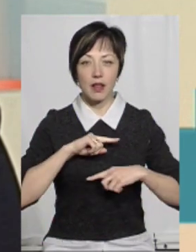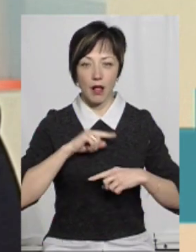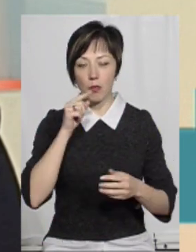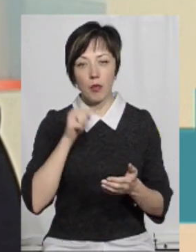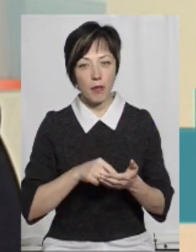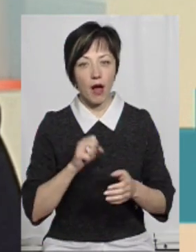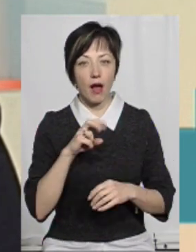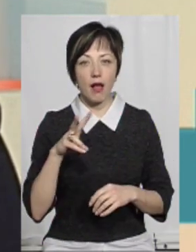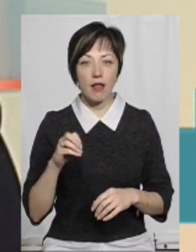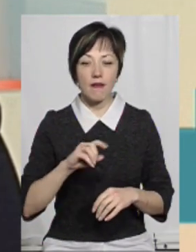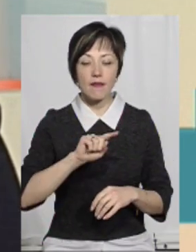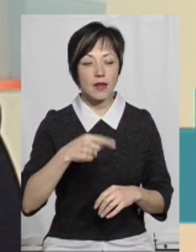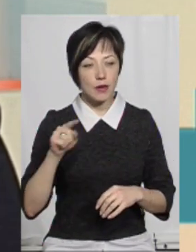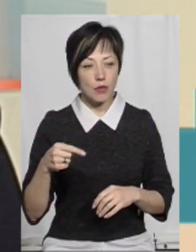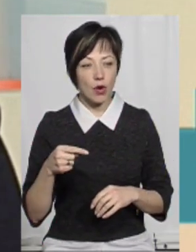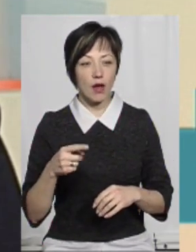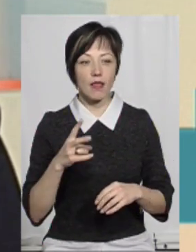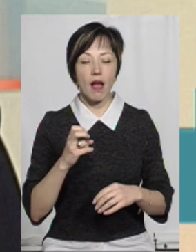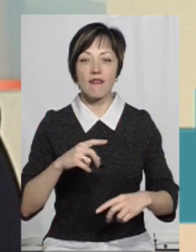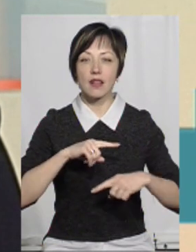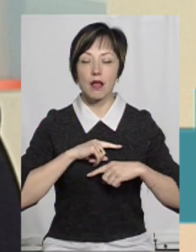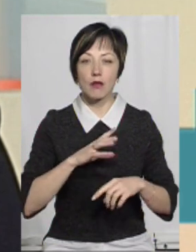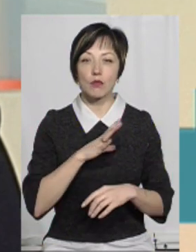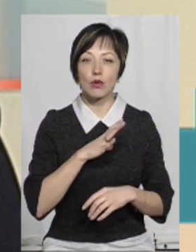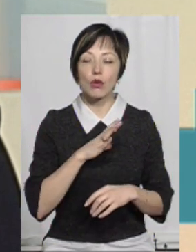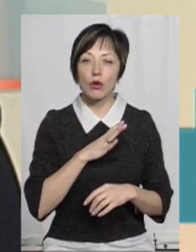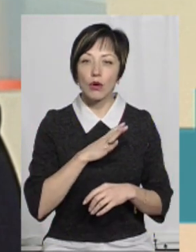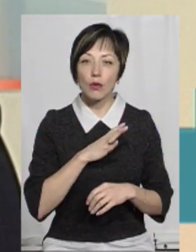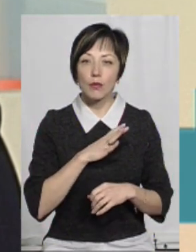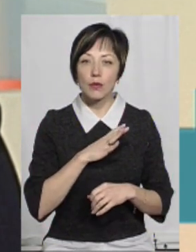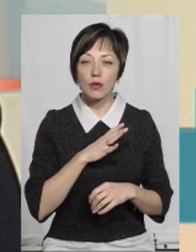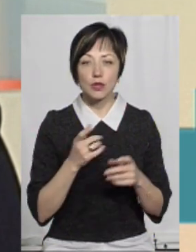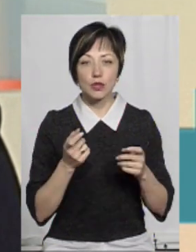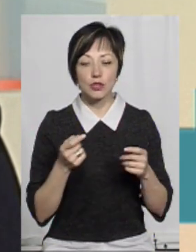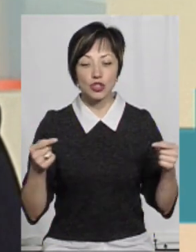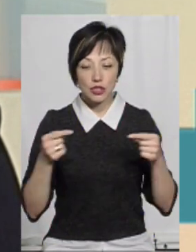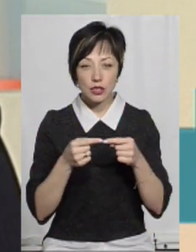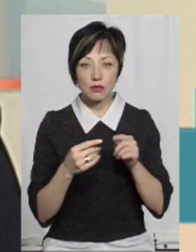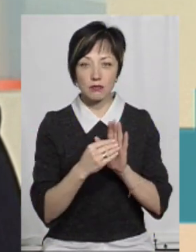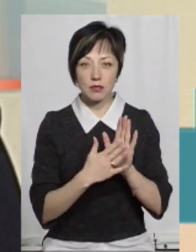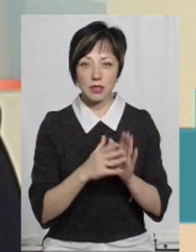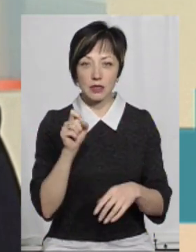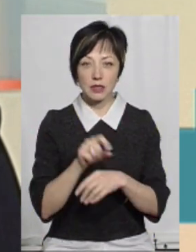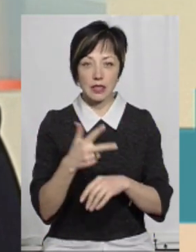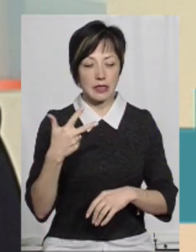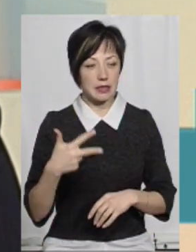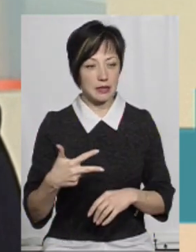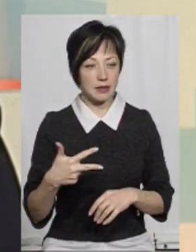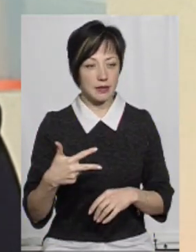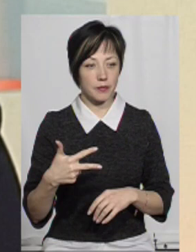прийшли, але просто в вимогах вже на фінал було чітко поставлено задача. Три